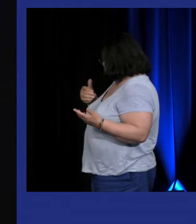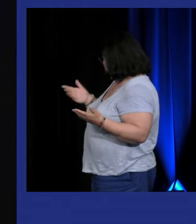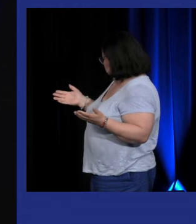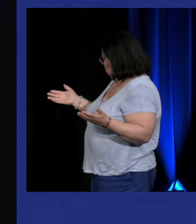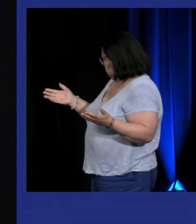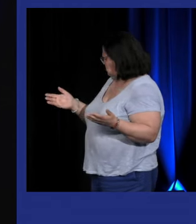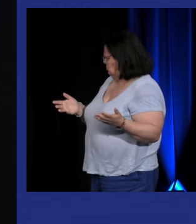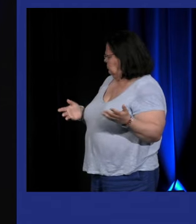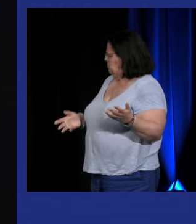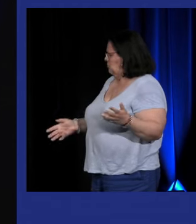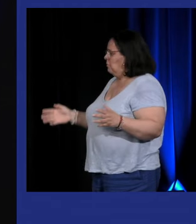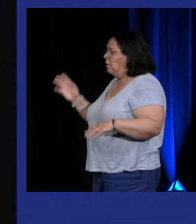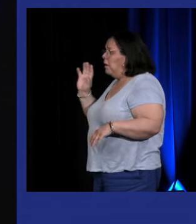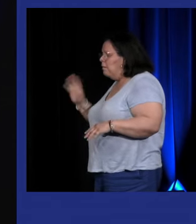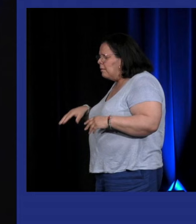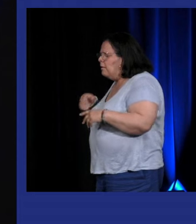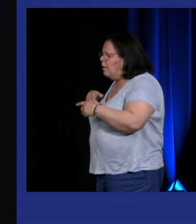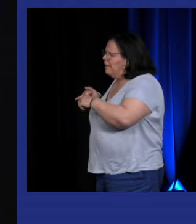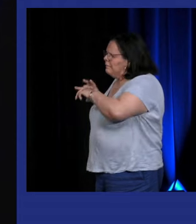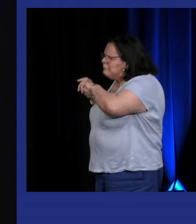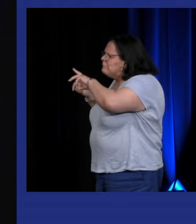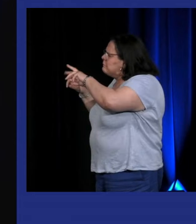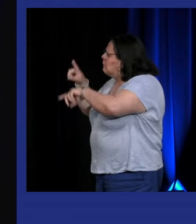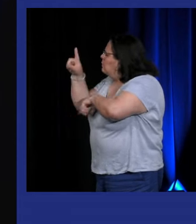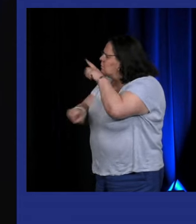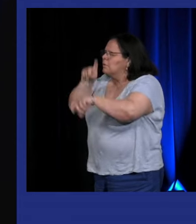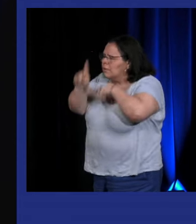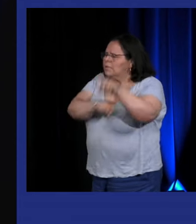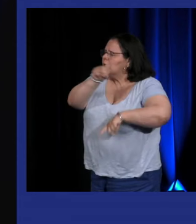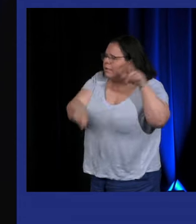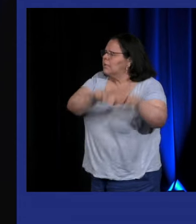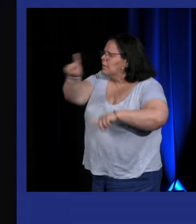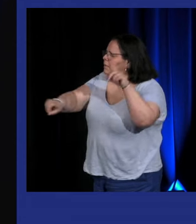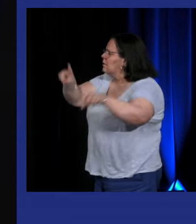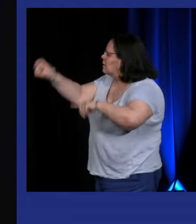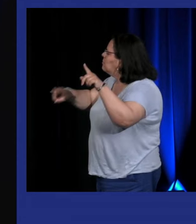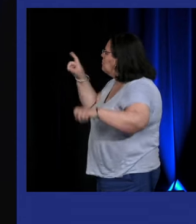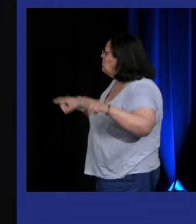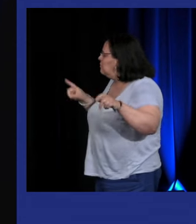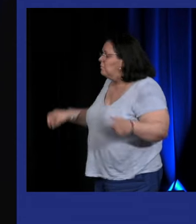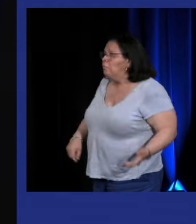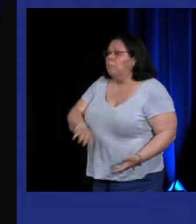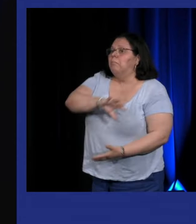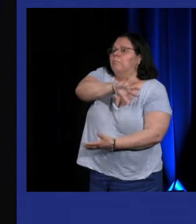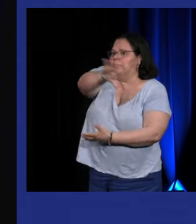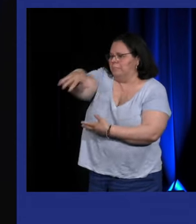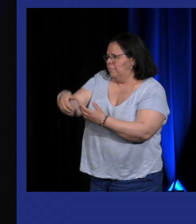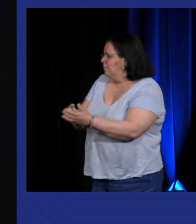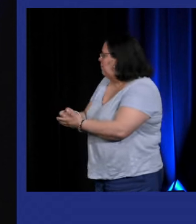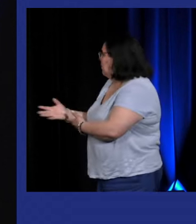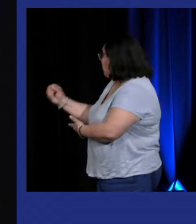de la connaissance etc et voilà et en posant des questions par-ci par-là